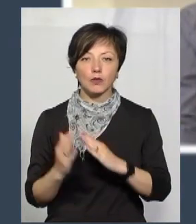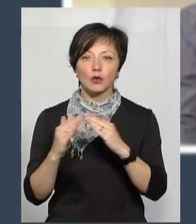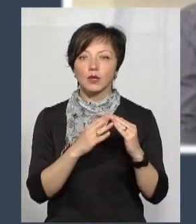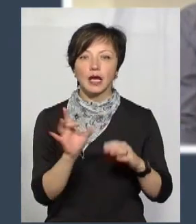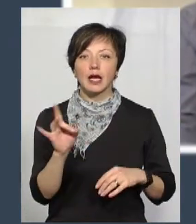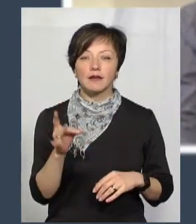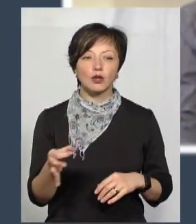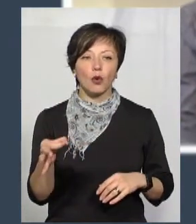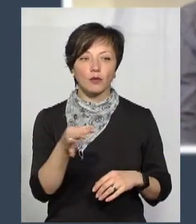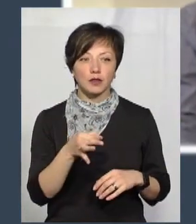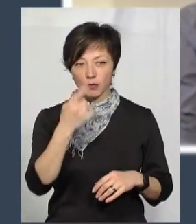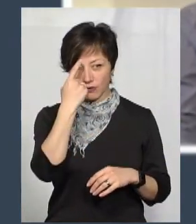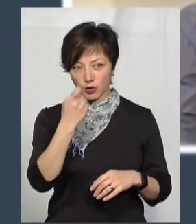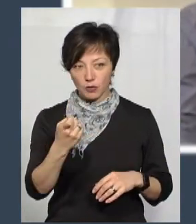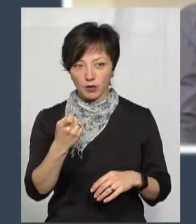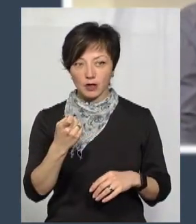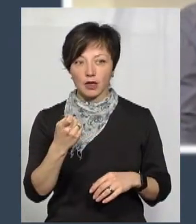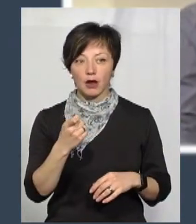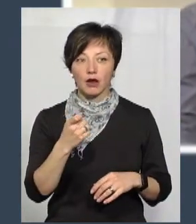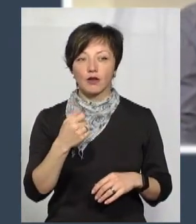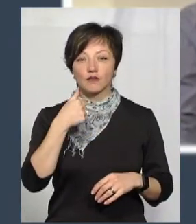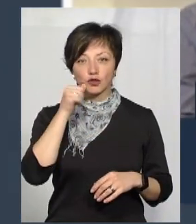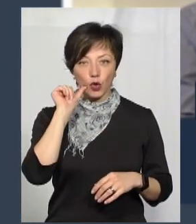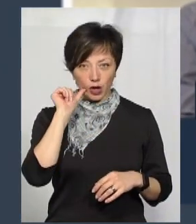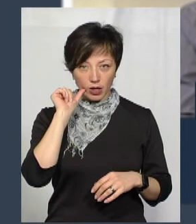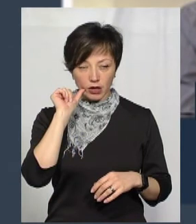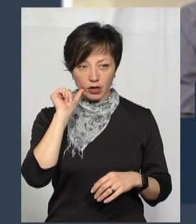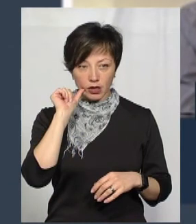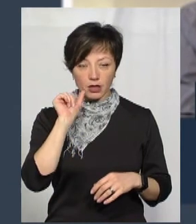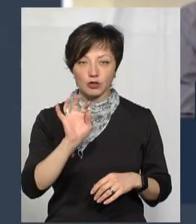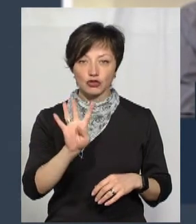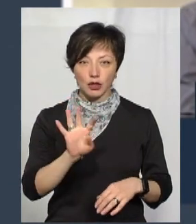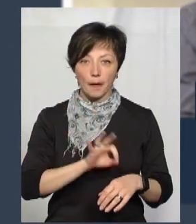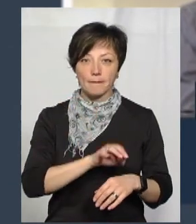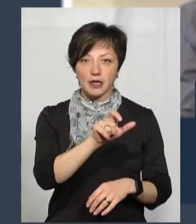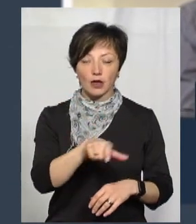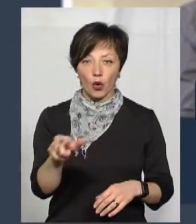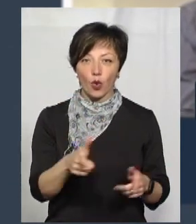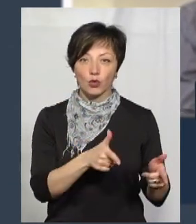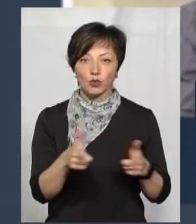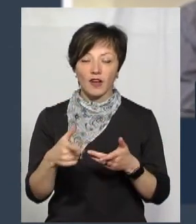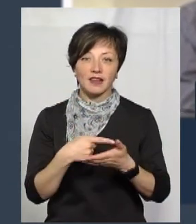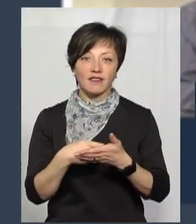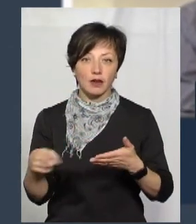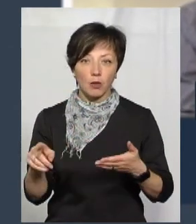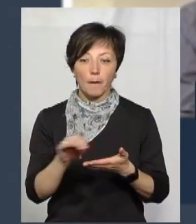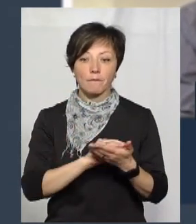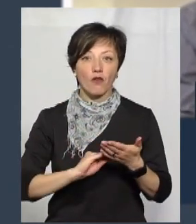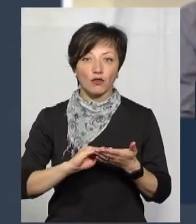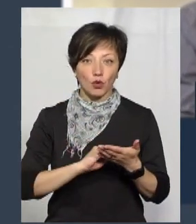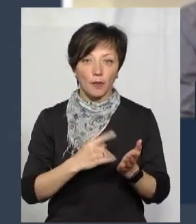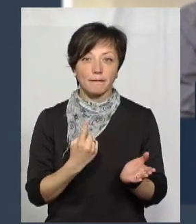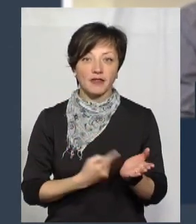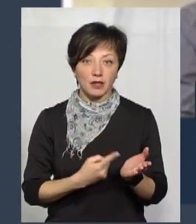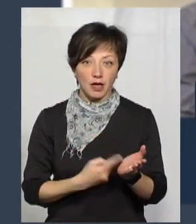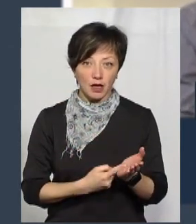Рівненській області, повідомили в Рівненській ОДА, учора у 4 пацієнтів, які готувалися до виписки, повторно